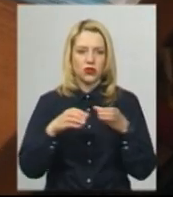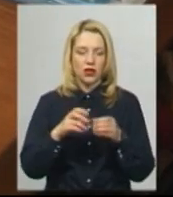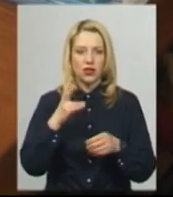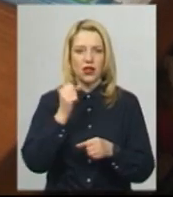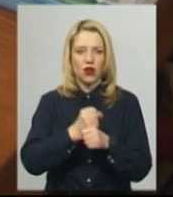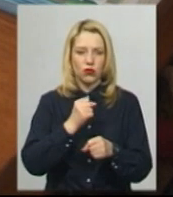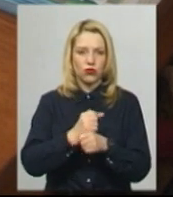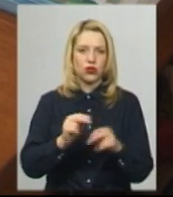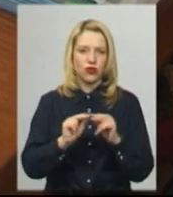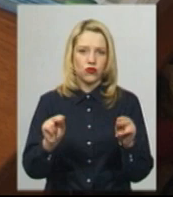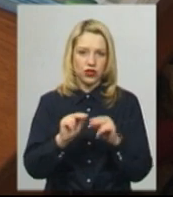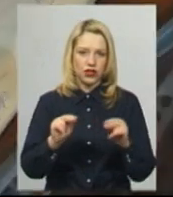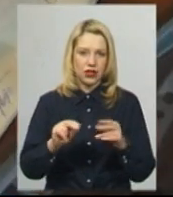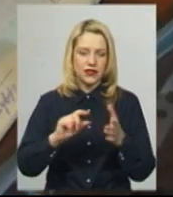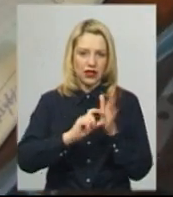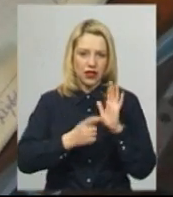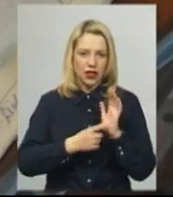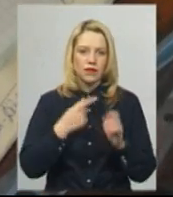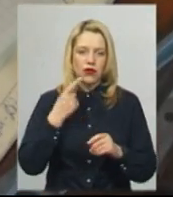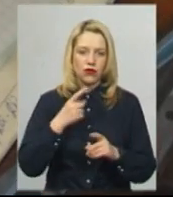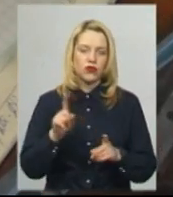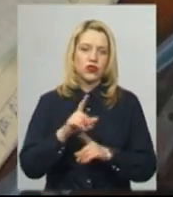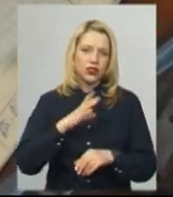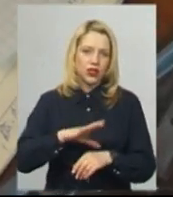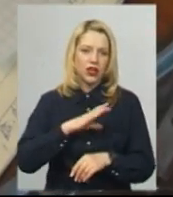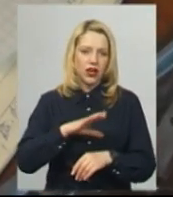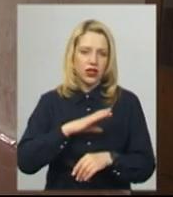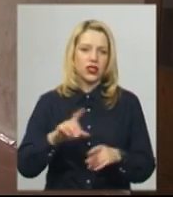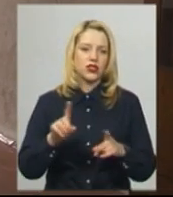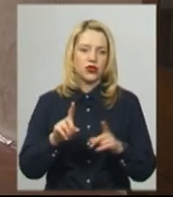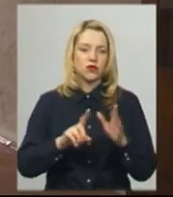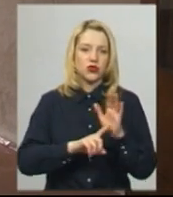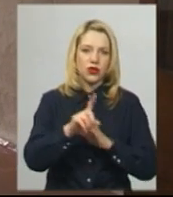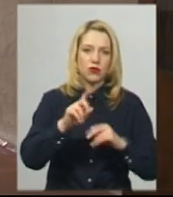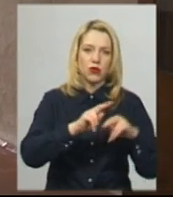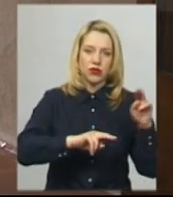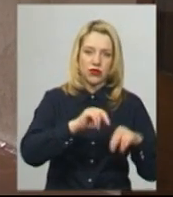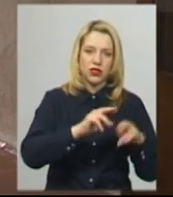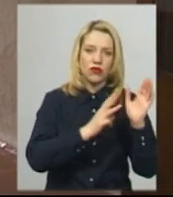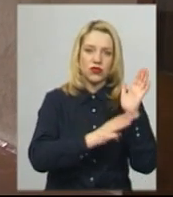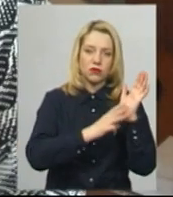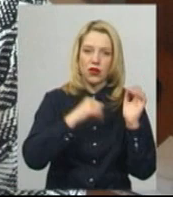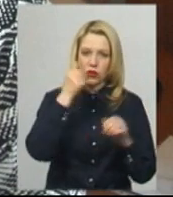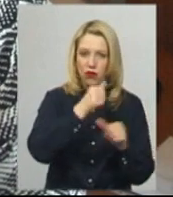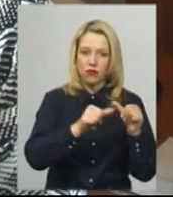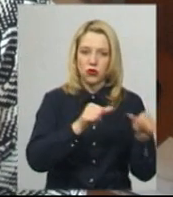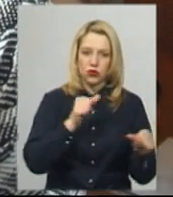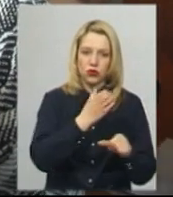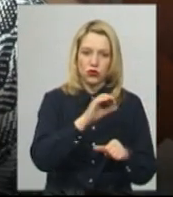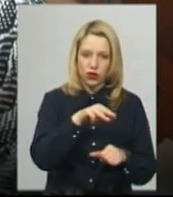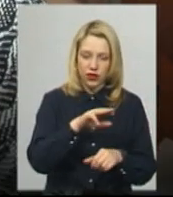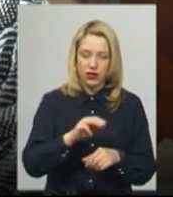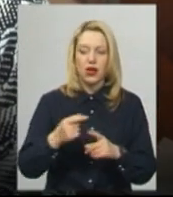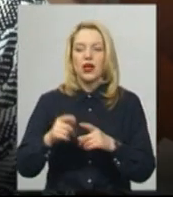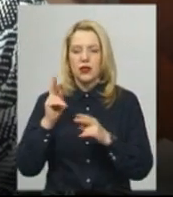Жінка каже, відколи працює в цій школі, відтоді й чекає, що будівництво школи розпочати в 80-х роках минулого століття закінчиться. 85